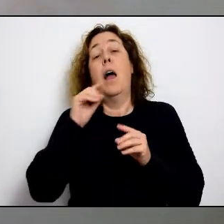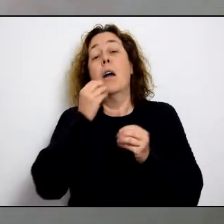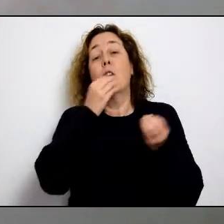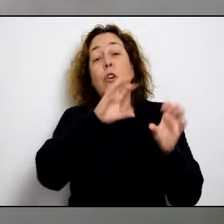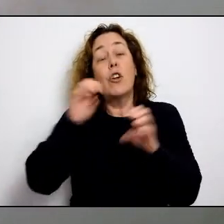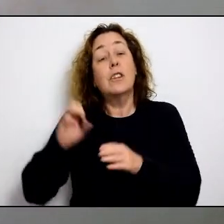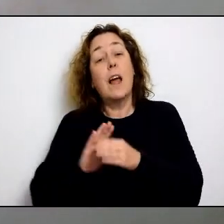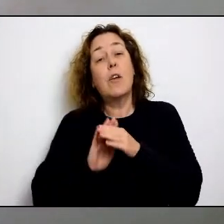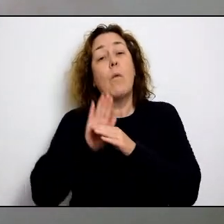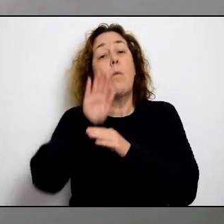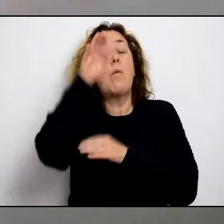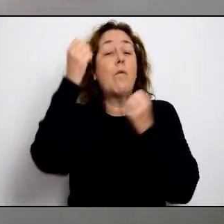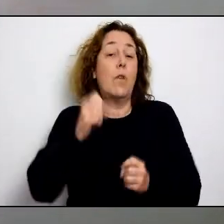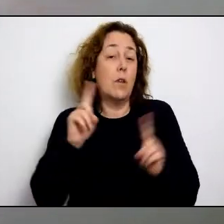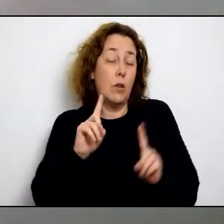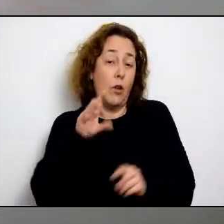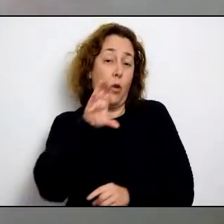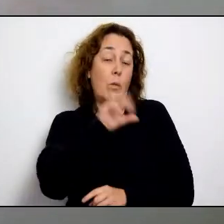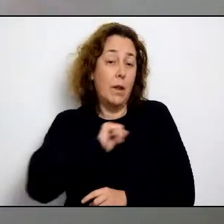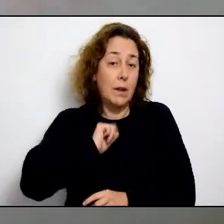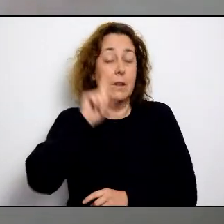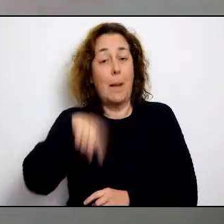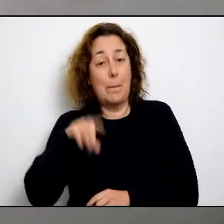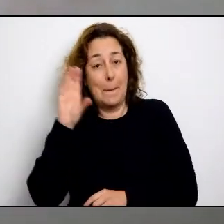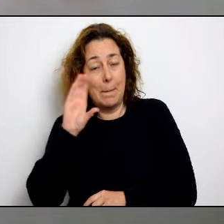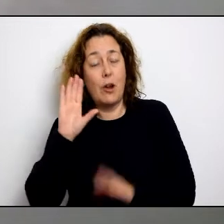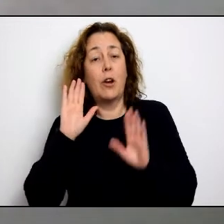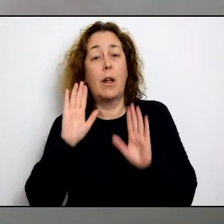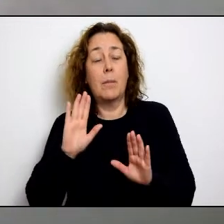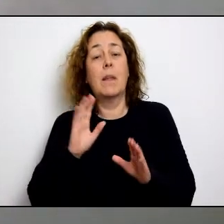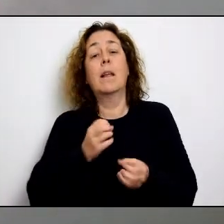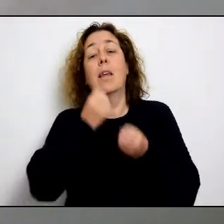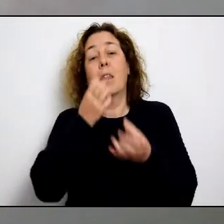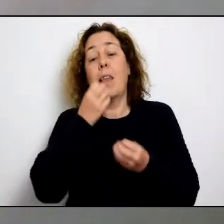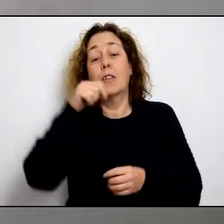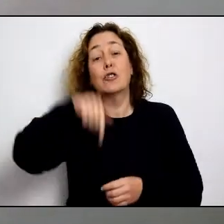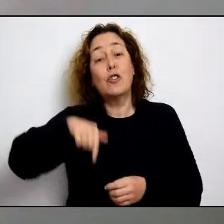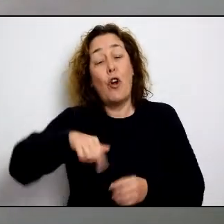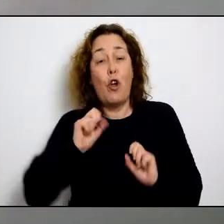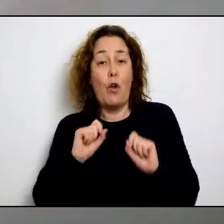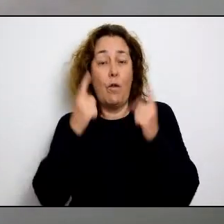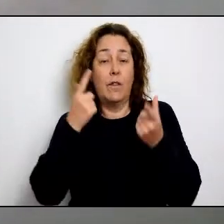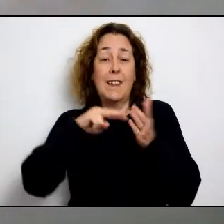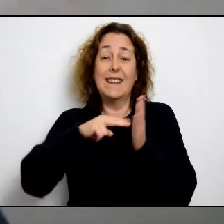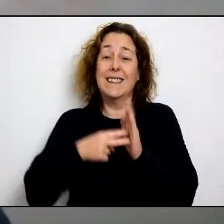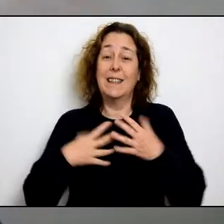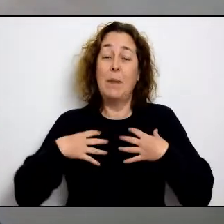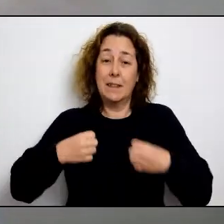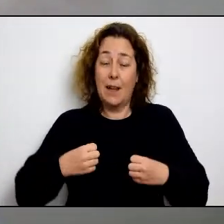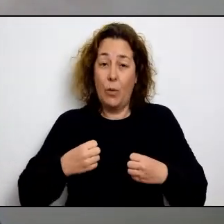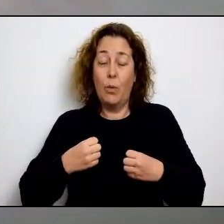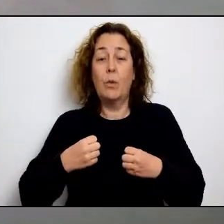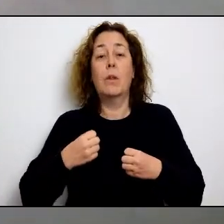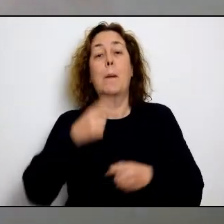no ens podem relaxar. Com deia, mantenim una corba de contagi menys pronunciada, tant a sa nostra comunitat autònoma com a en concret a